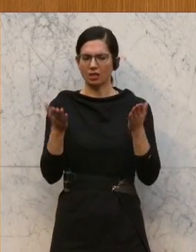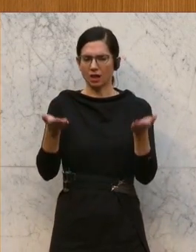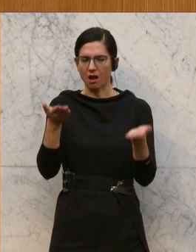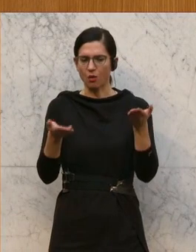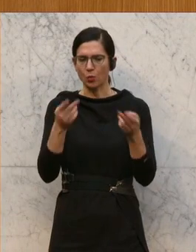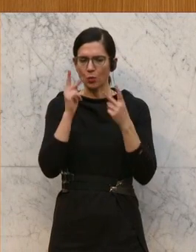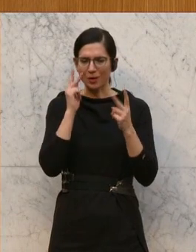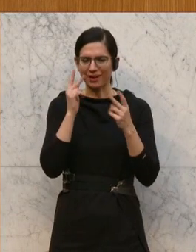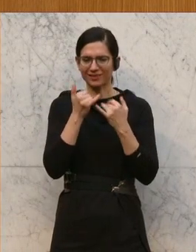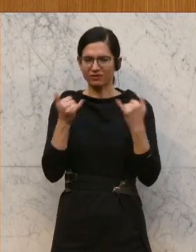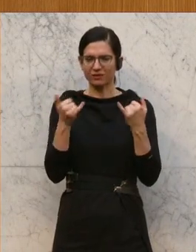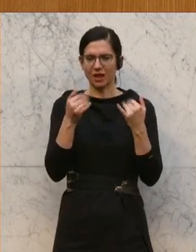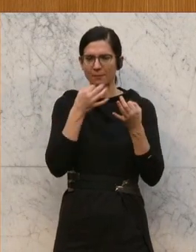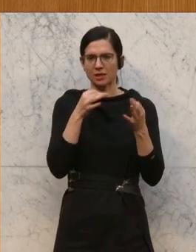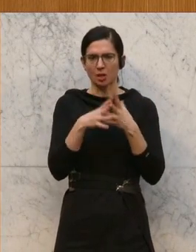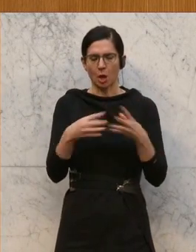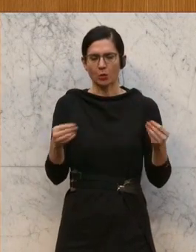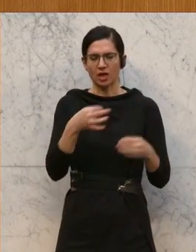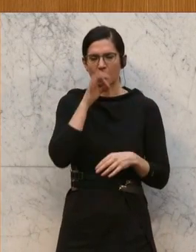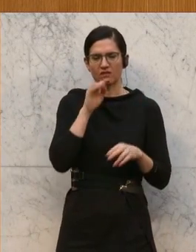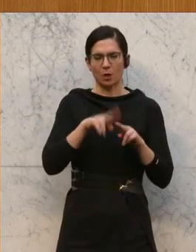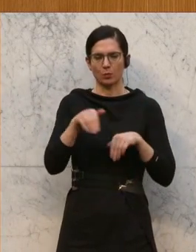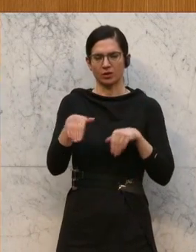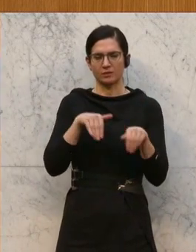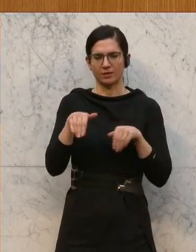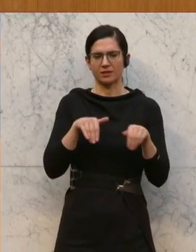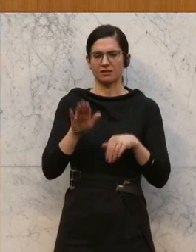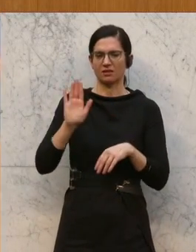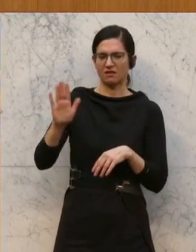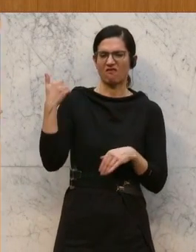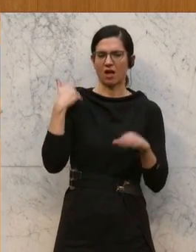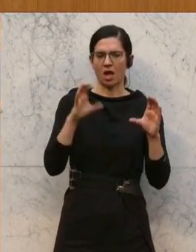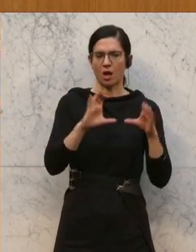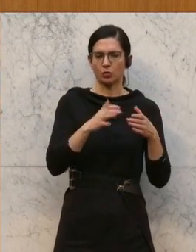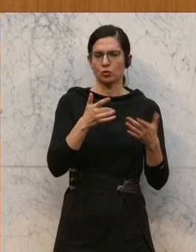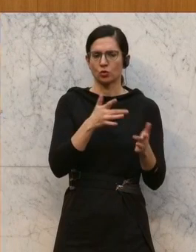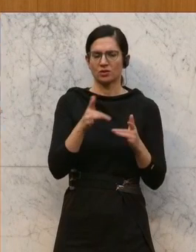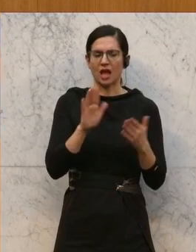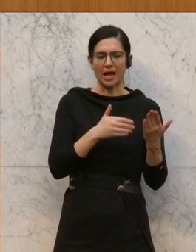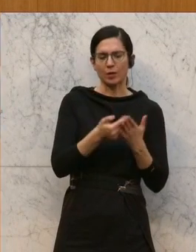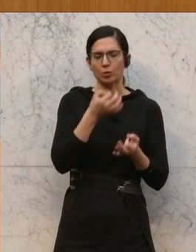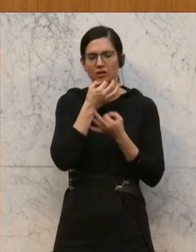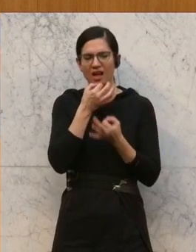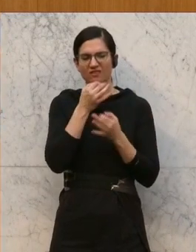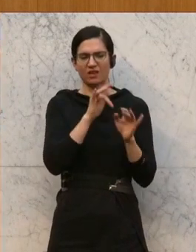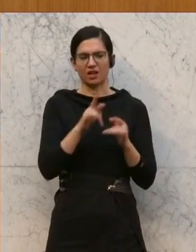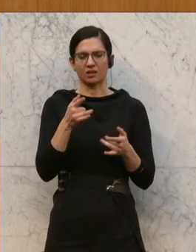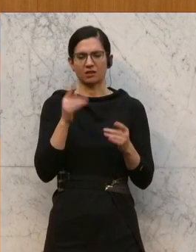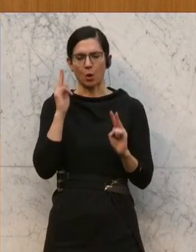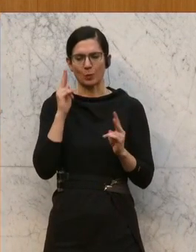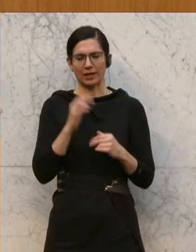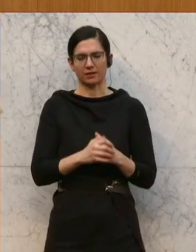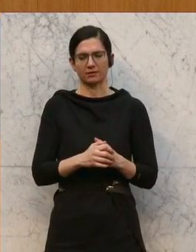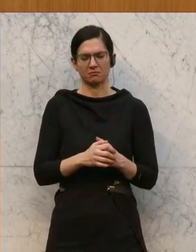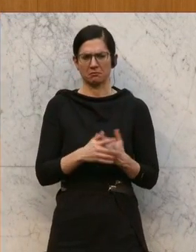trotzdem wünschenswert. Aber Frau Bundesministerin, Sie haben im Ausschuss dann argumentiert, mit Angebot und Nachfrage, war etwas kurios die Begründung,